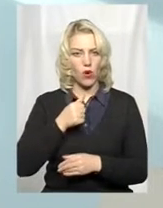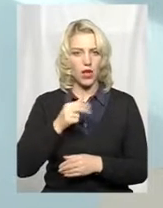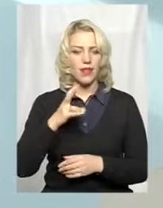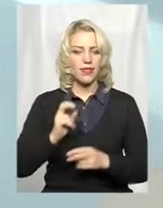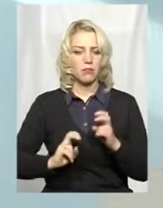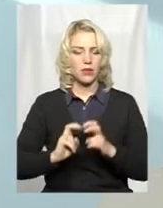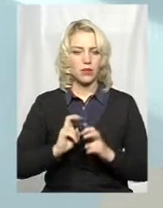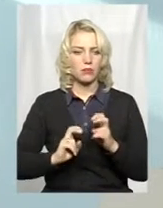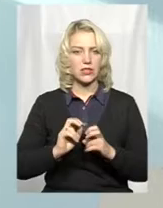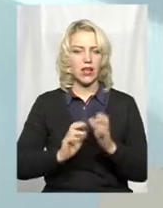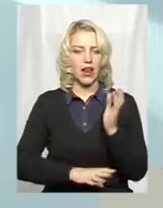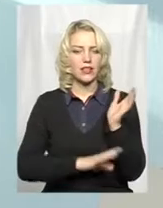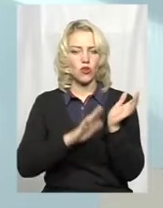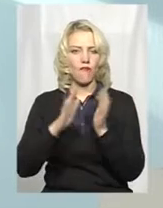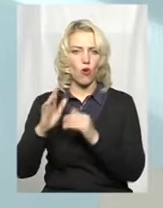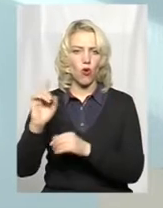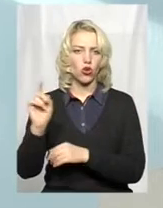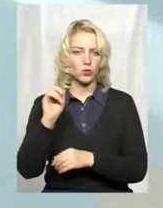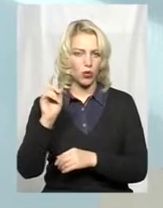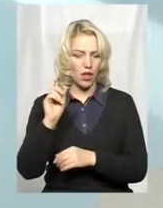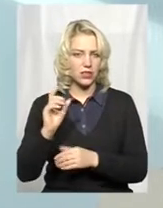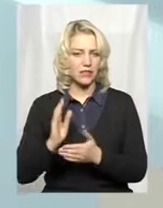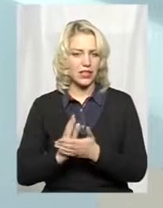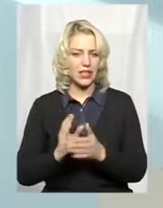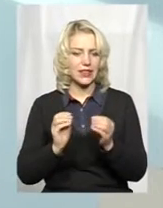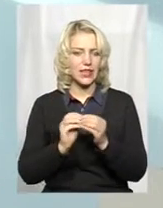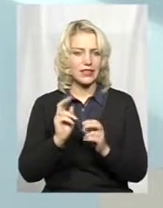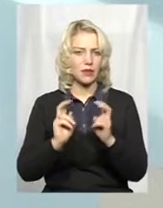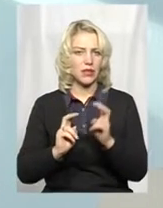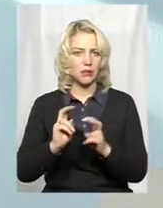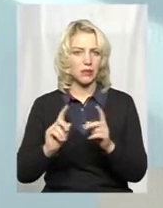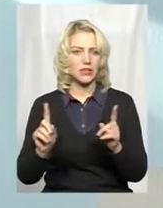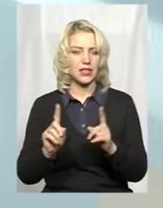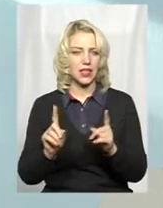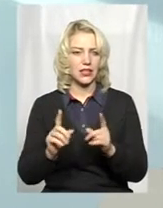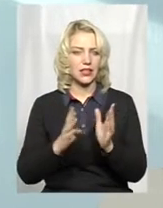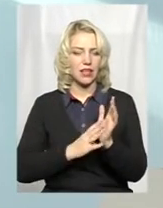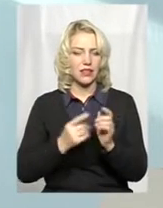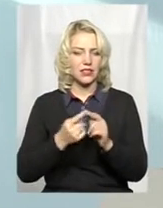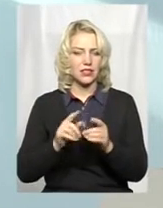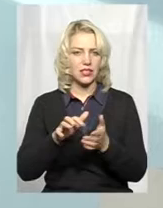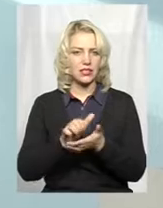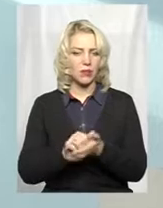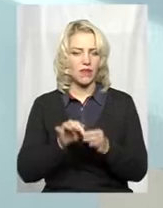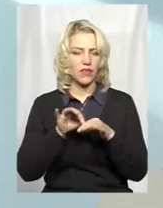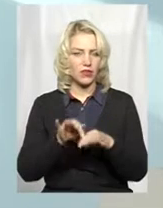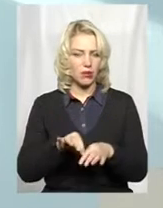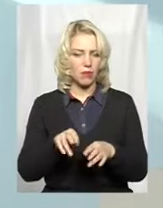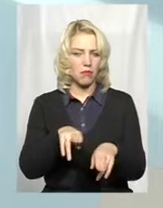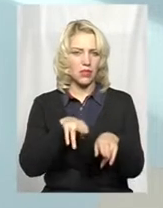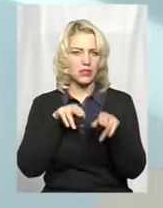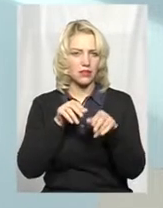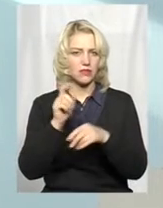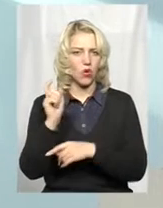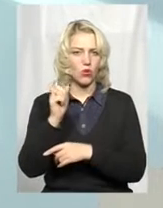підприємствах лісового господарства, у нас їх є 10 підприємств, 9 із них займаються веденням мисливського господарства,